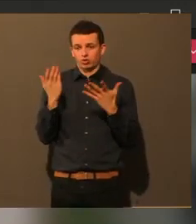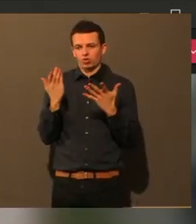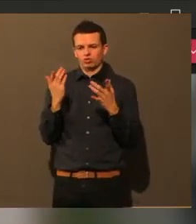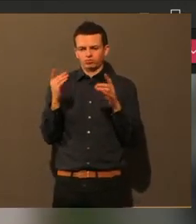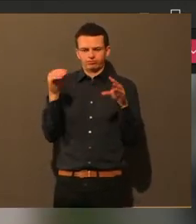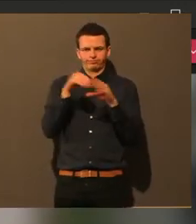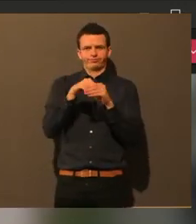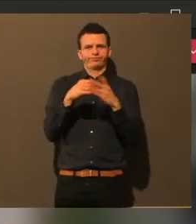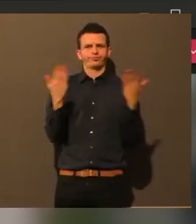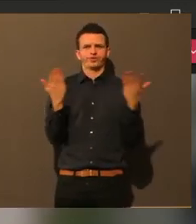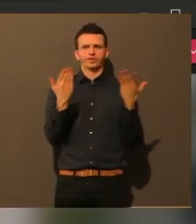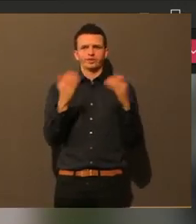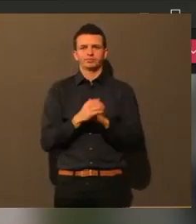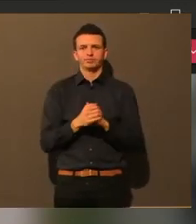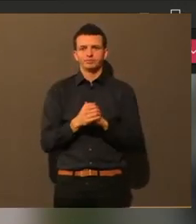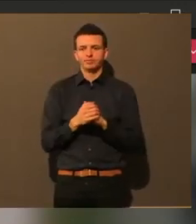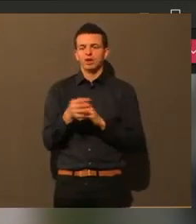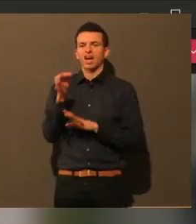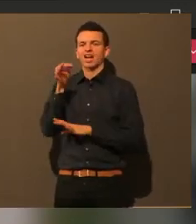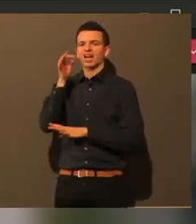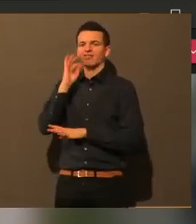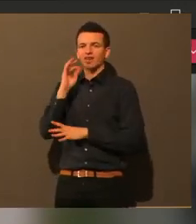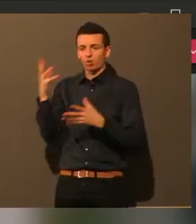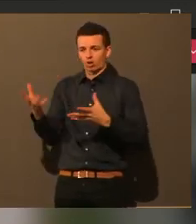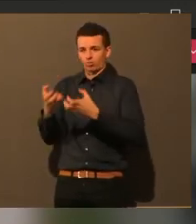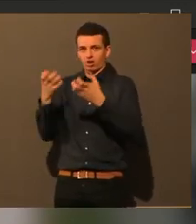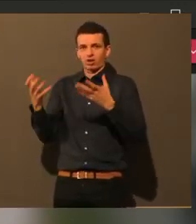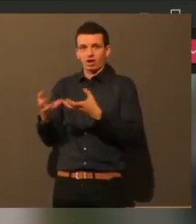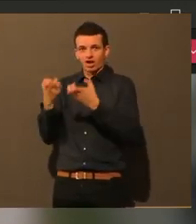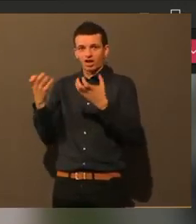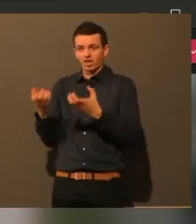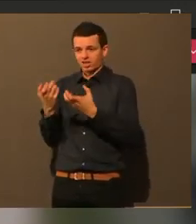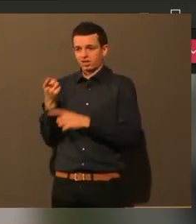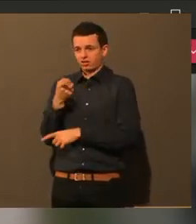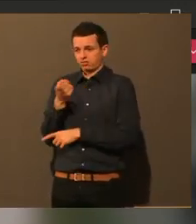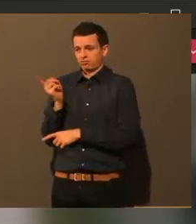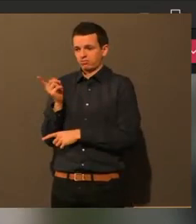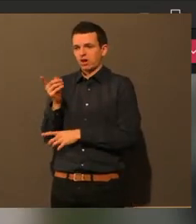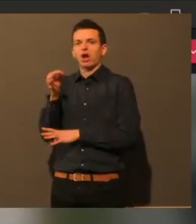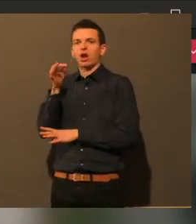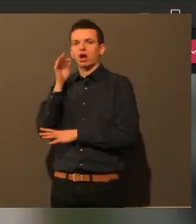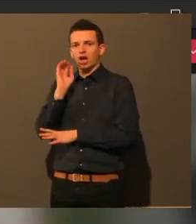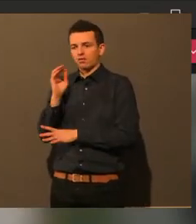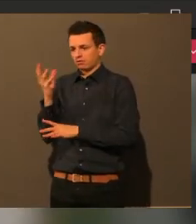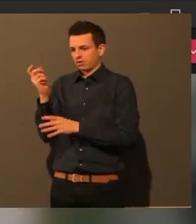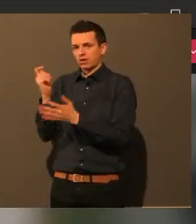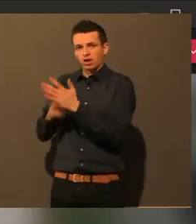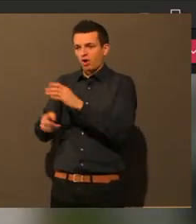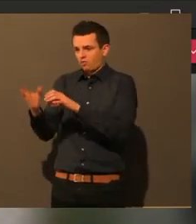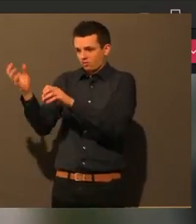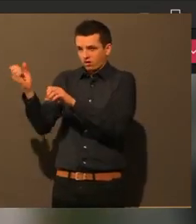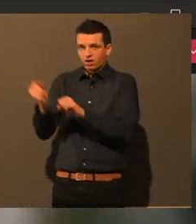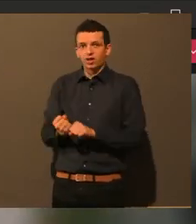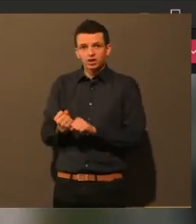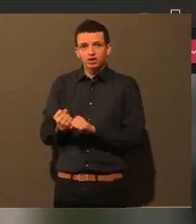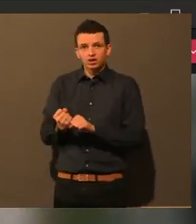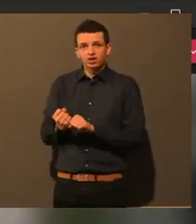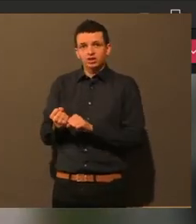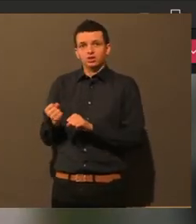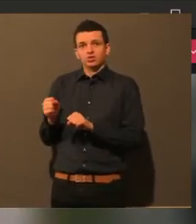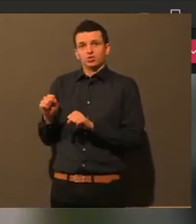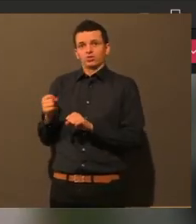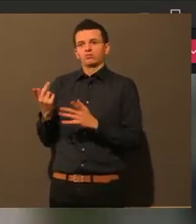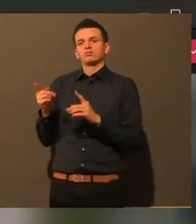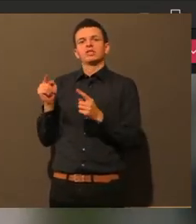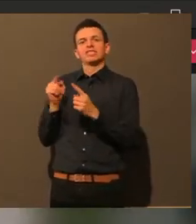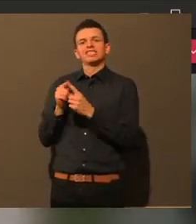Restaurants, wo man Dinge vielleicht mitnehmen kann, da können Kunden dann zum Beispiel zwei Kaffees bestellen und